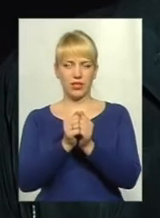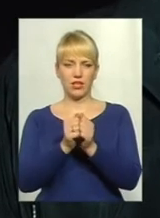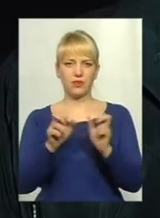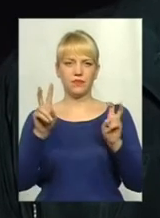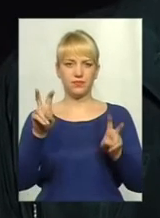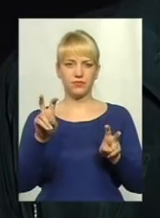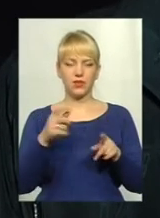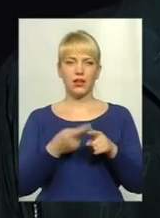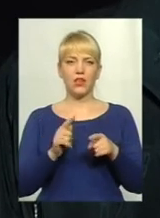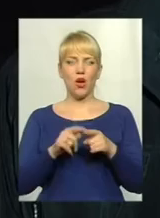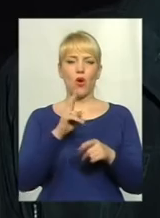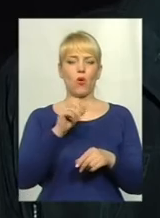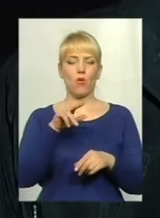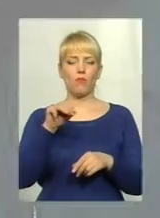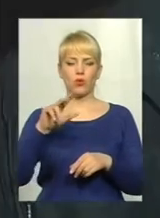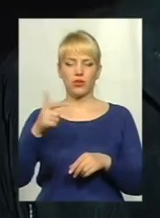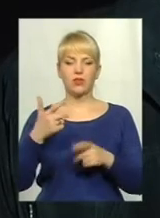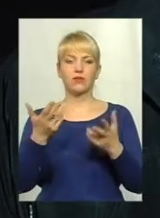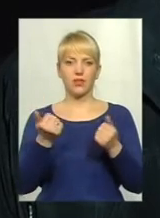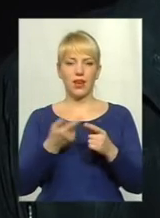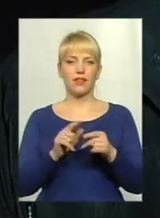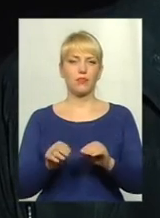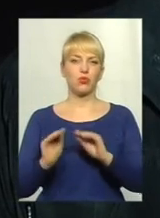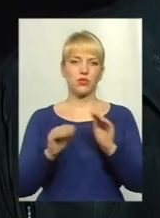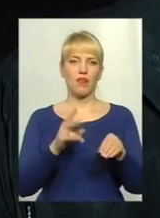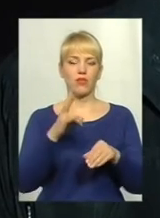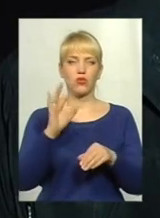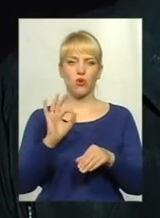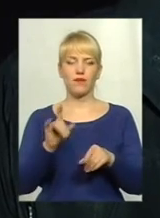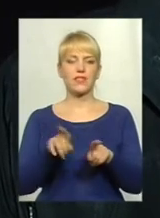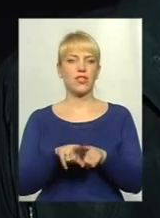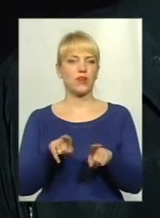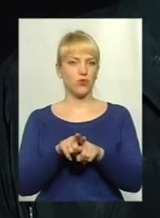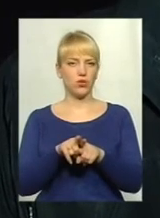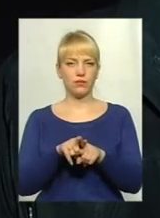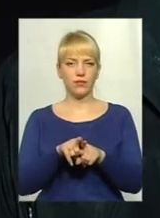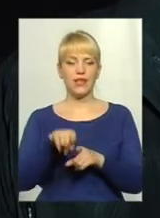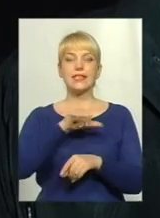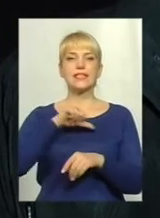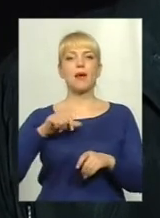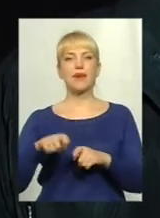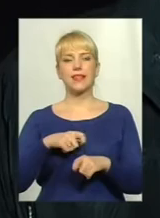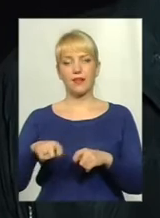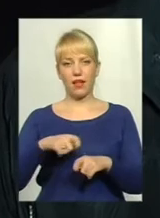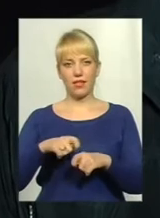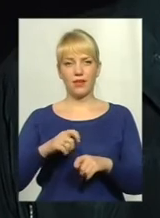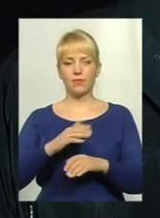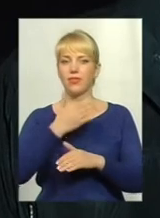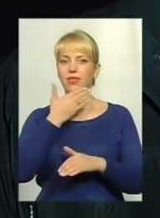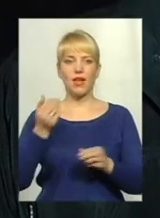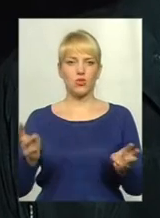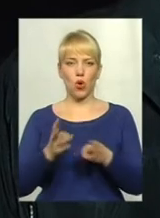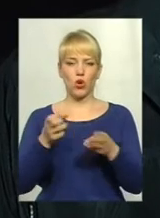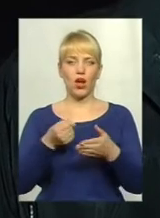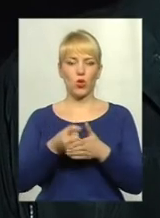цієї копоті. Так, її поставили. Але все рівно сам матеріал не згоряє до